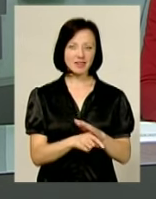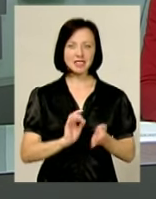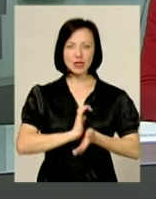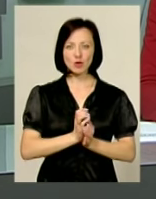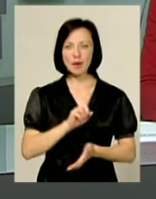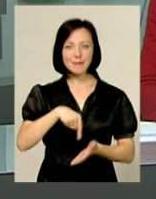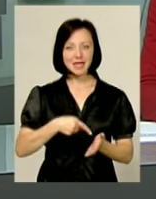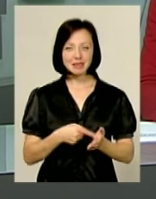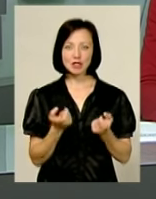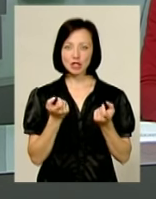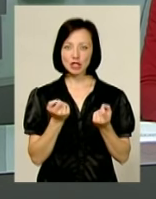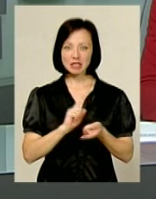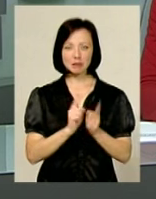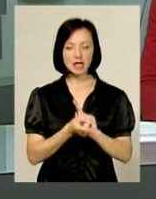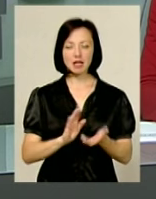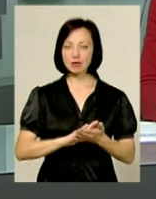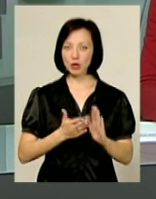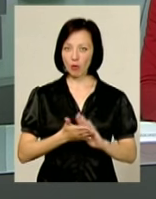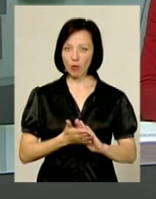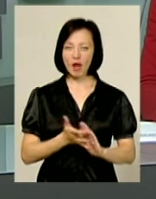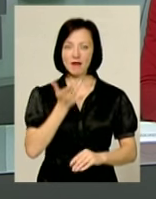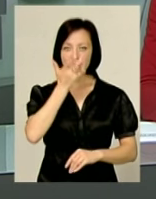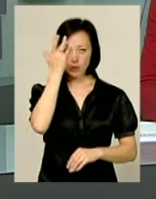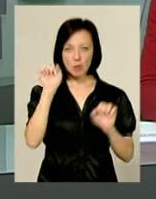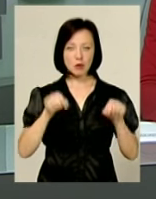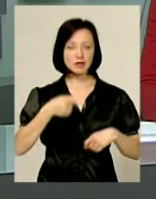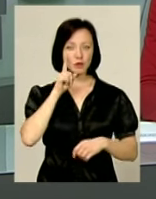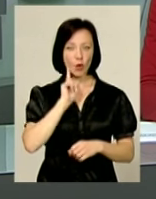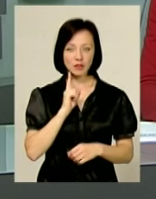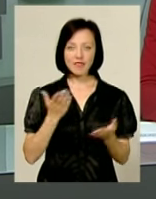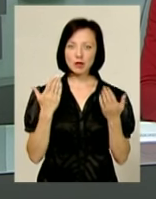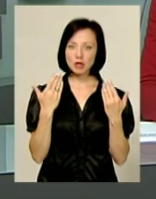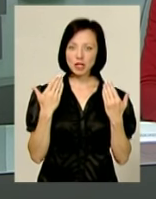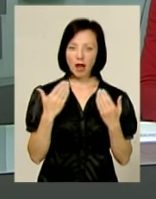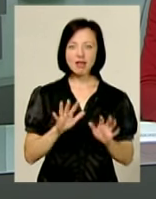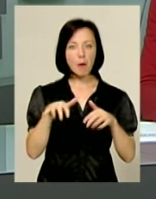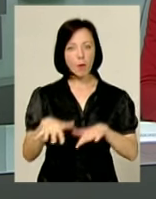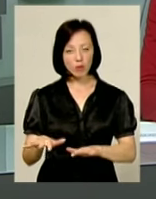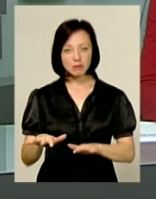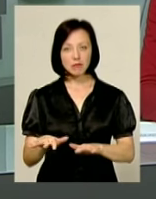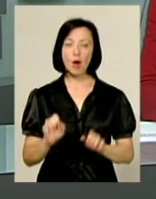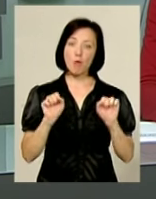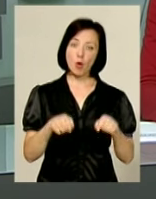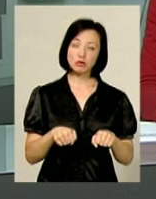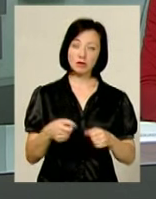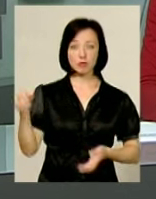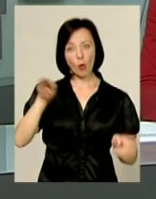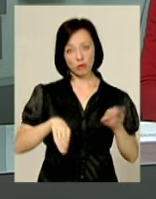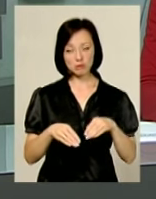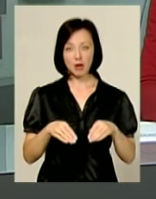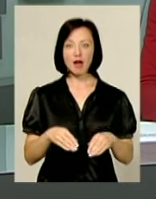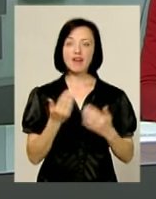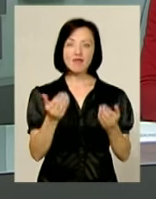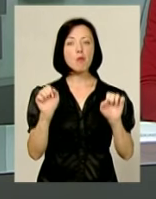задушливого міста і трішки змінити антураж. Улітку можна насолоджуватися відпочинком на березі моря. Можна піти у гори.